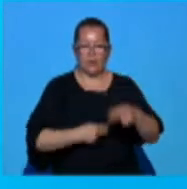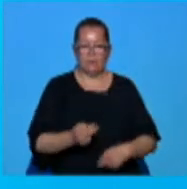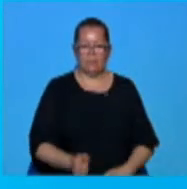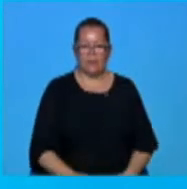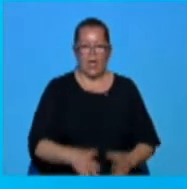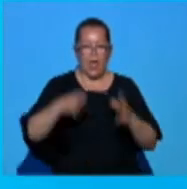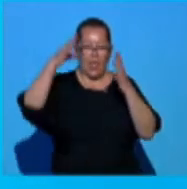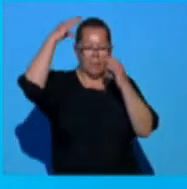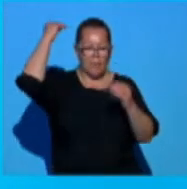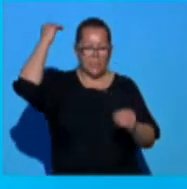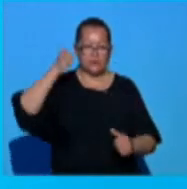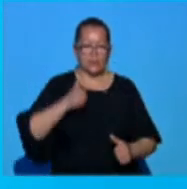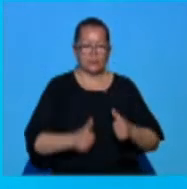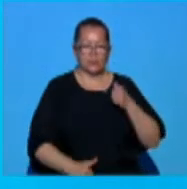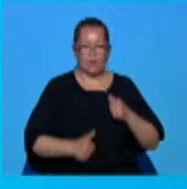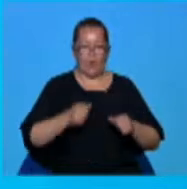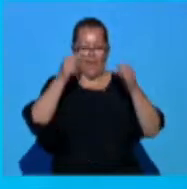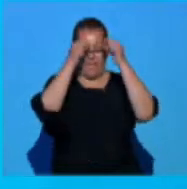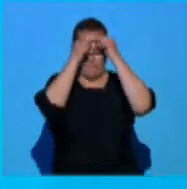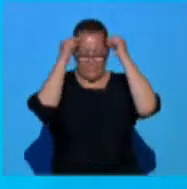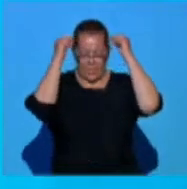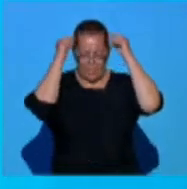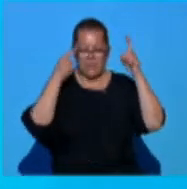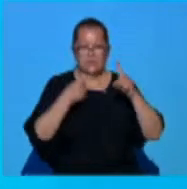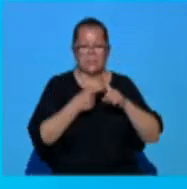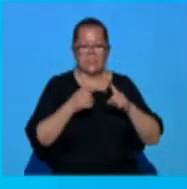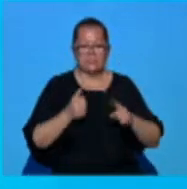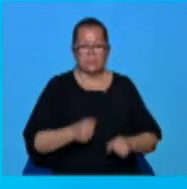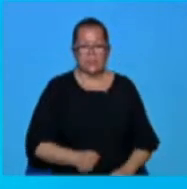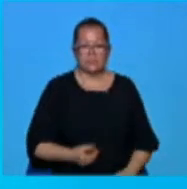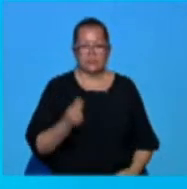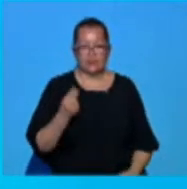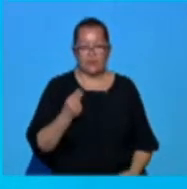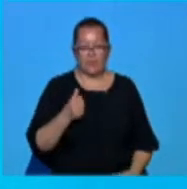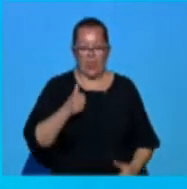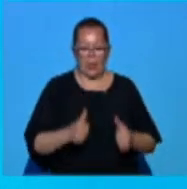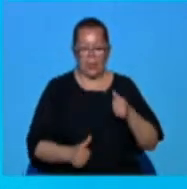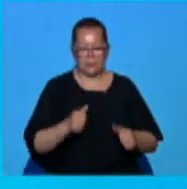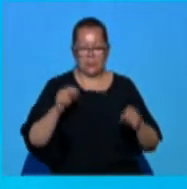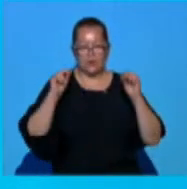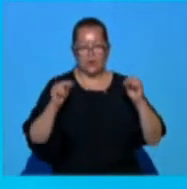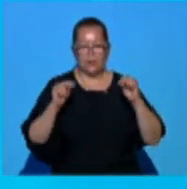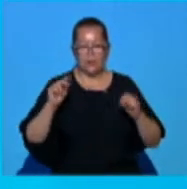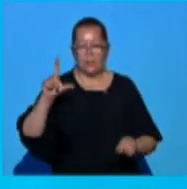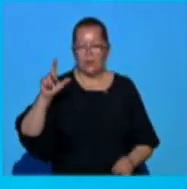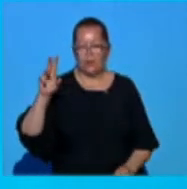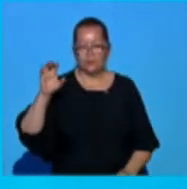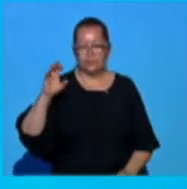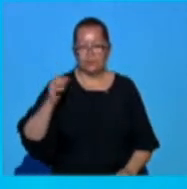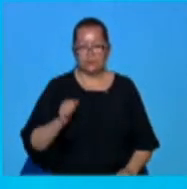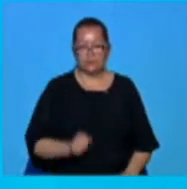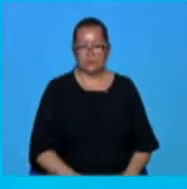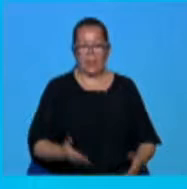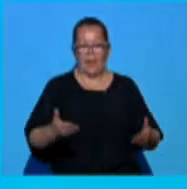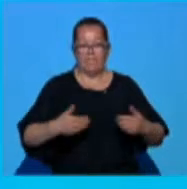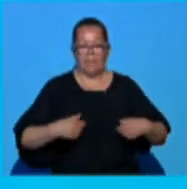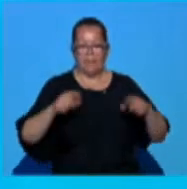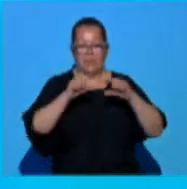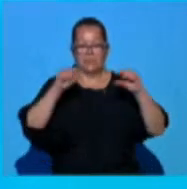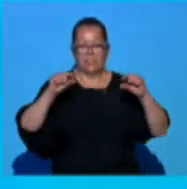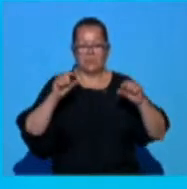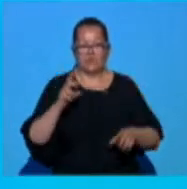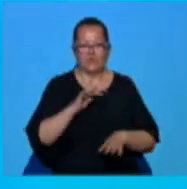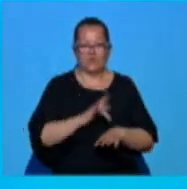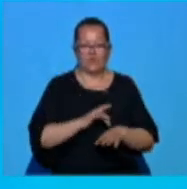Un ambasador al sportului a fost premiat la Târgu Jiu. Cel mai mare antrenor român în activitate, Mircea Lucescu, a primit titlul de doctor honoris